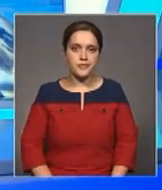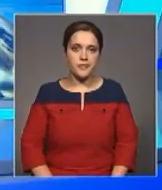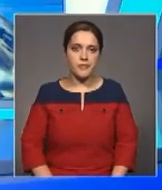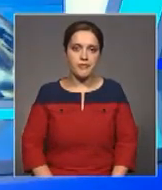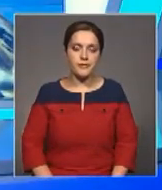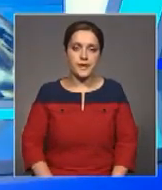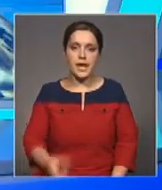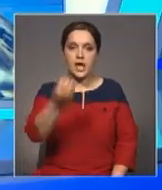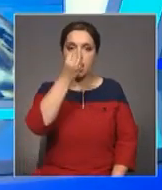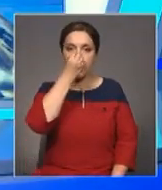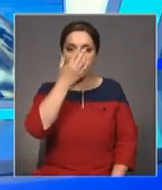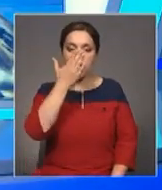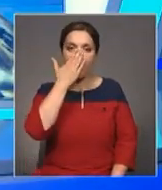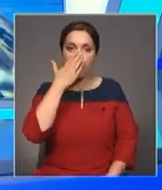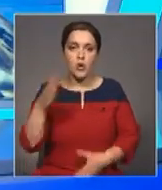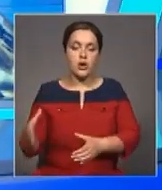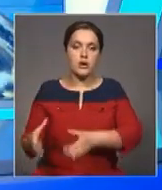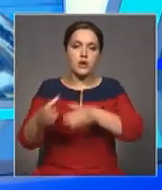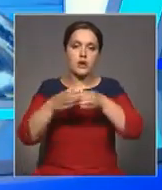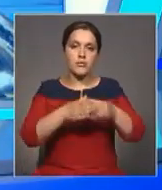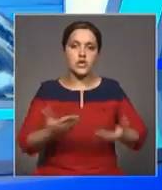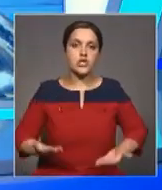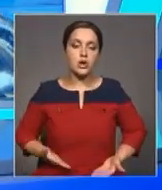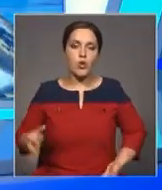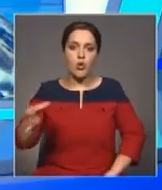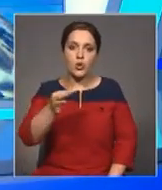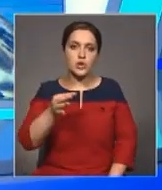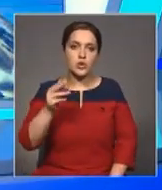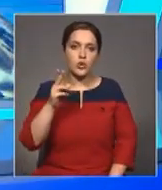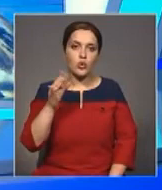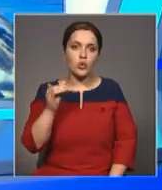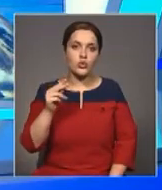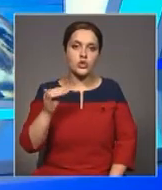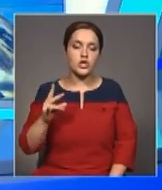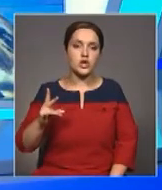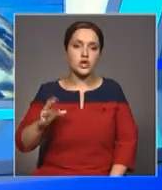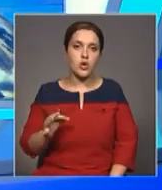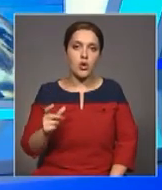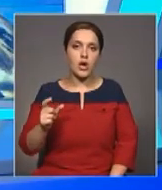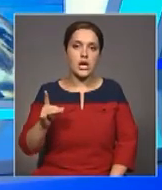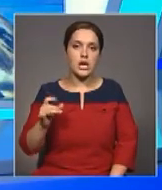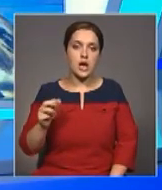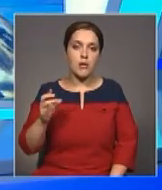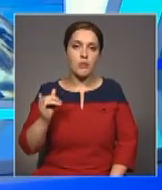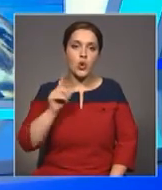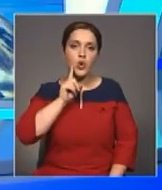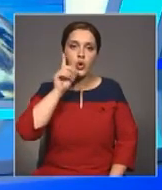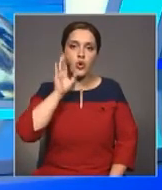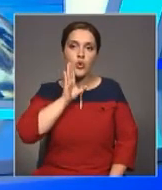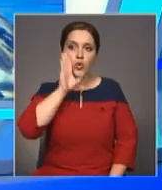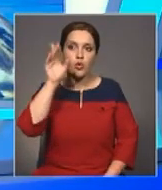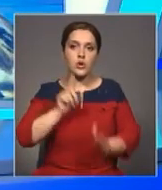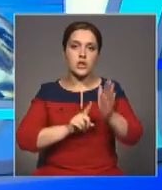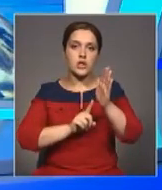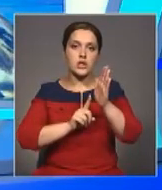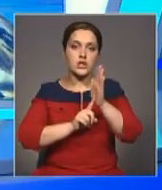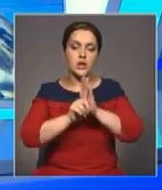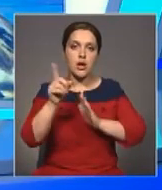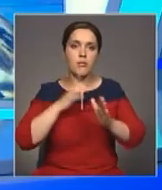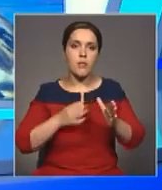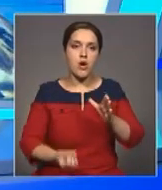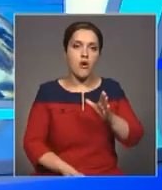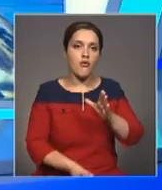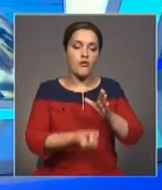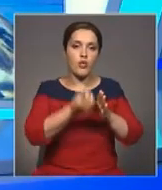На юго-западе Японии эвакуируют жителей острова Кучино-Эрабу. Утром здесь началось извержение вулкана Шиндаке.